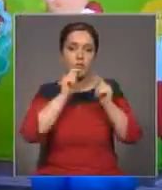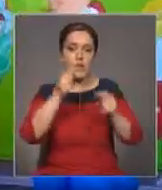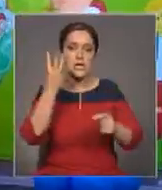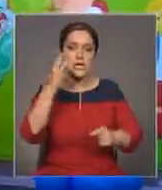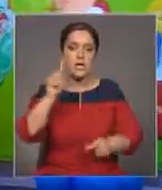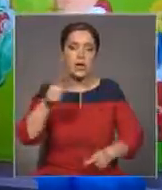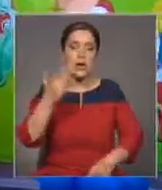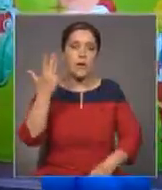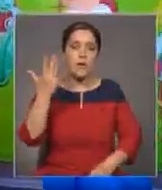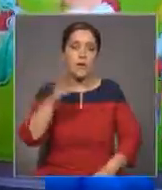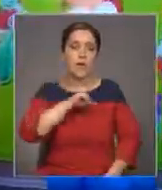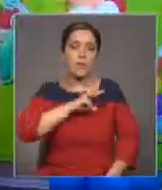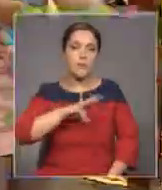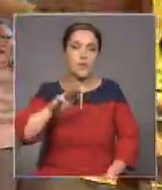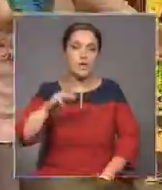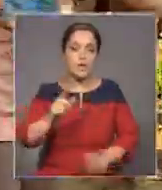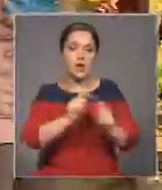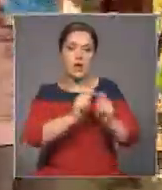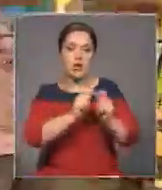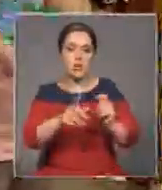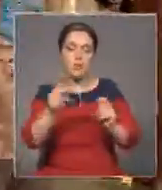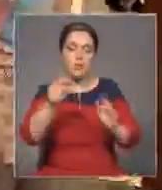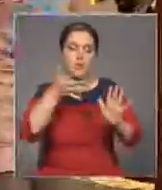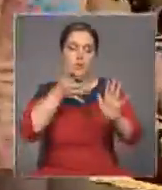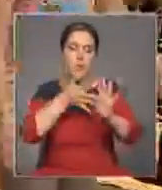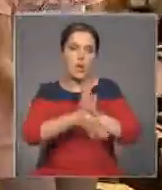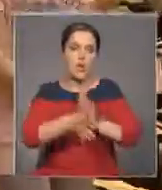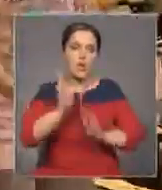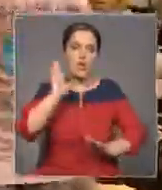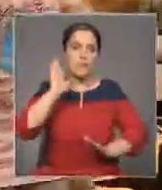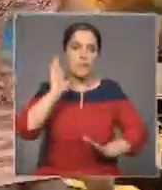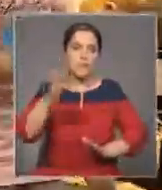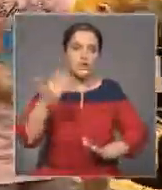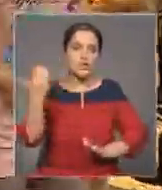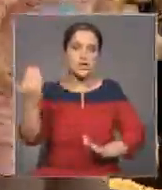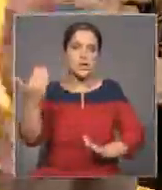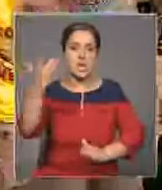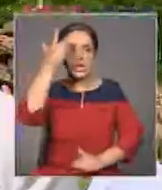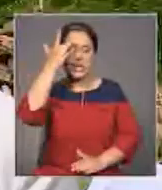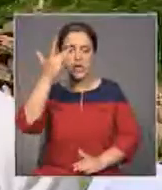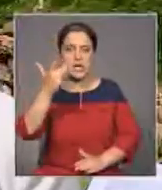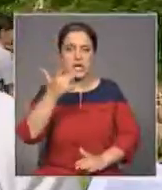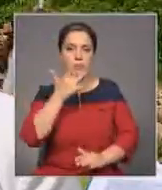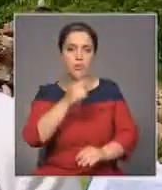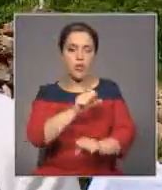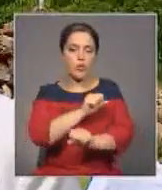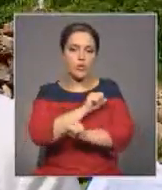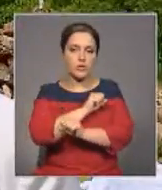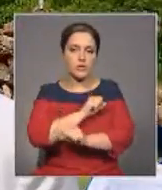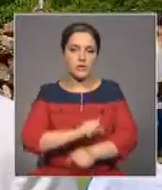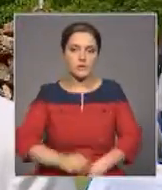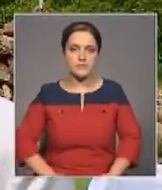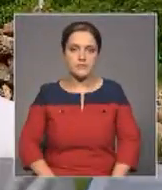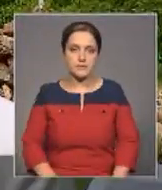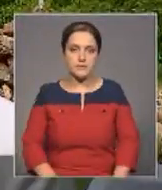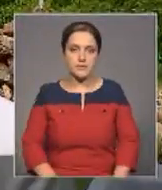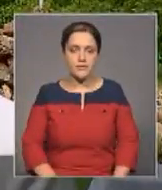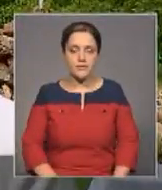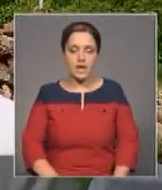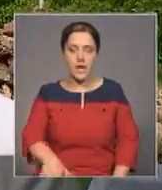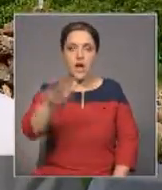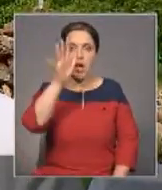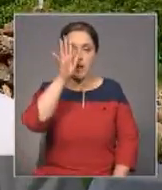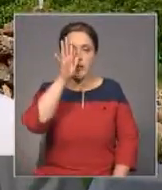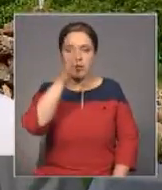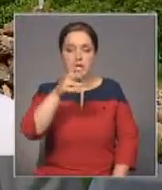,5 миллиона тенге. Эти деньги будут потрачены на организацию их летнего отдыха. Более 5 лет наши дети имеют возможность,